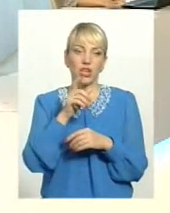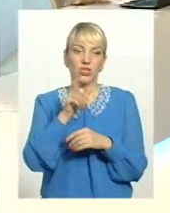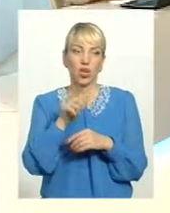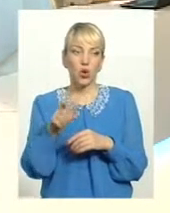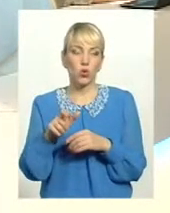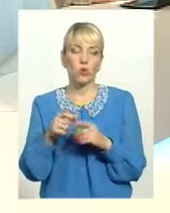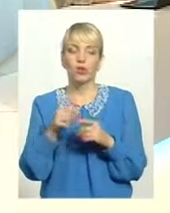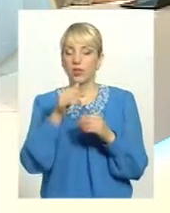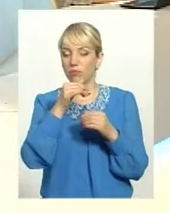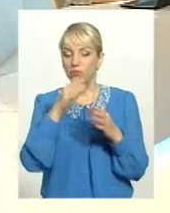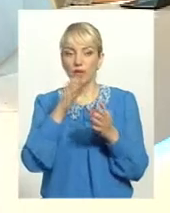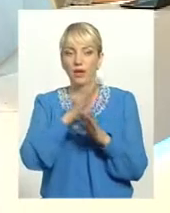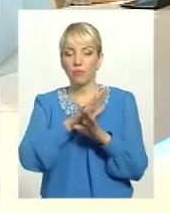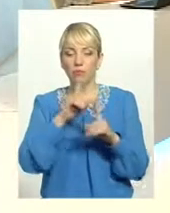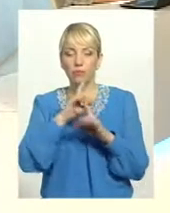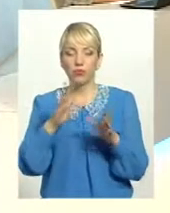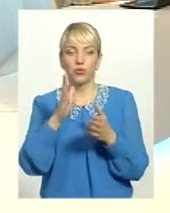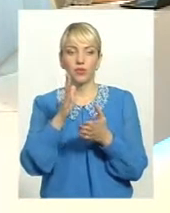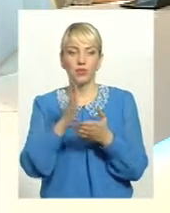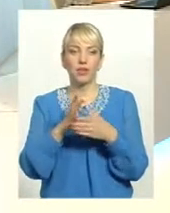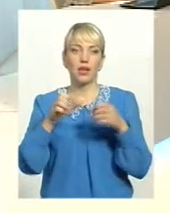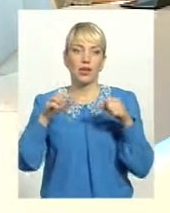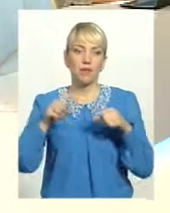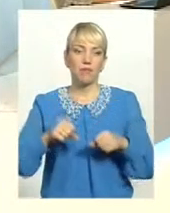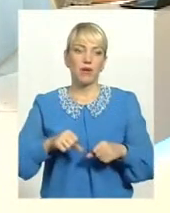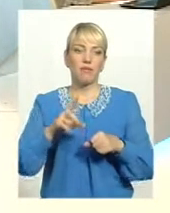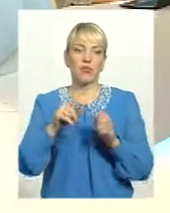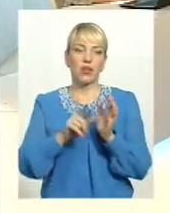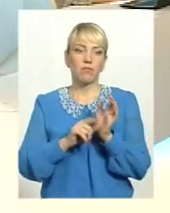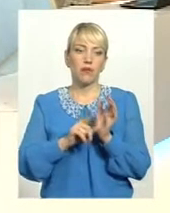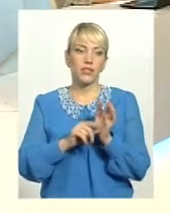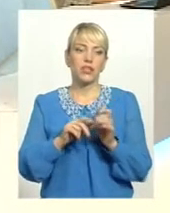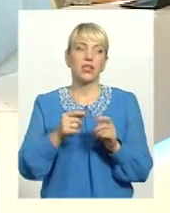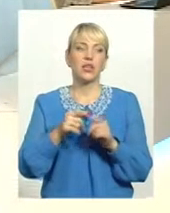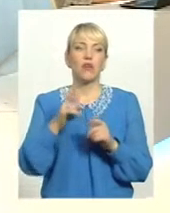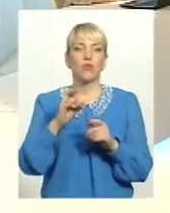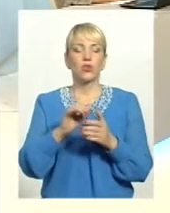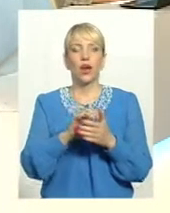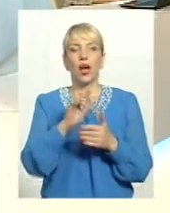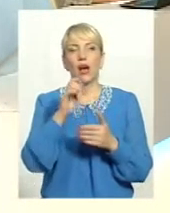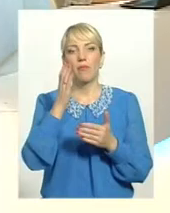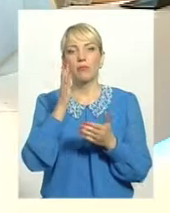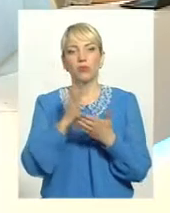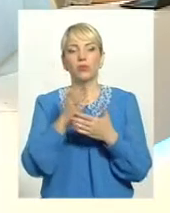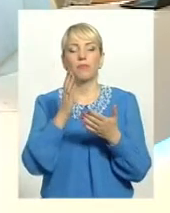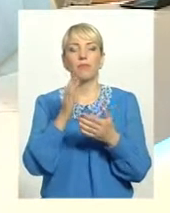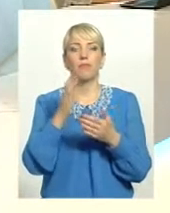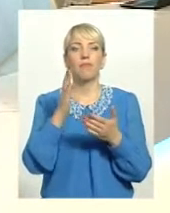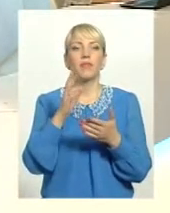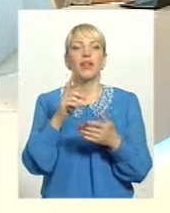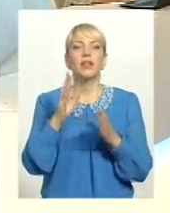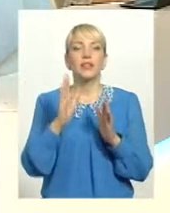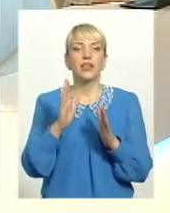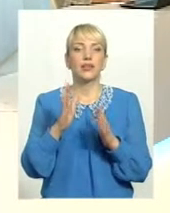не будуть мати право на пенсію у солідарній системі. Вони будуть мати право на соціальну допомогу. Скажіть, будь ласка,